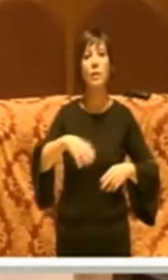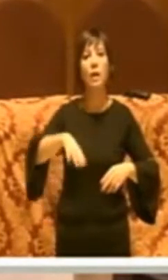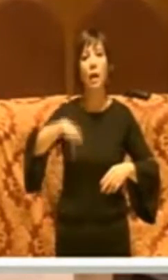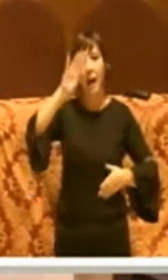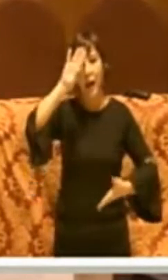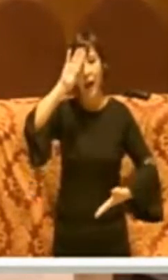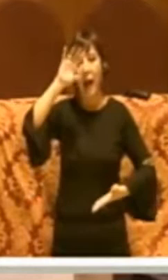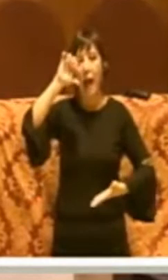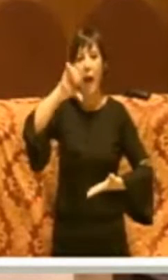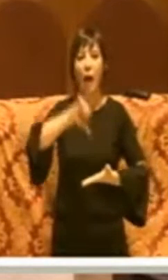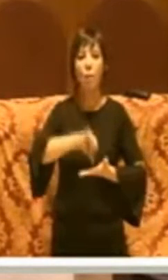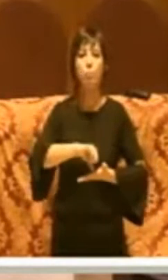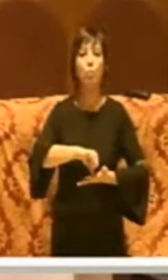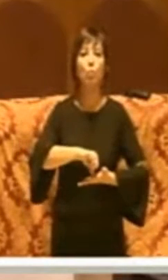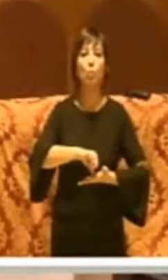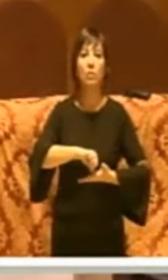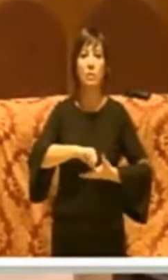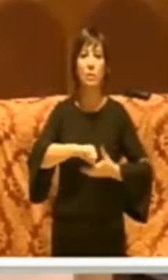Buche.